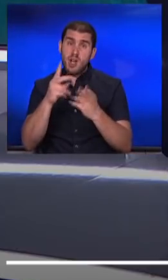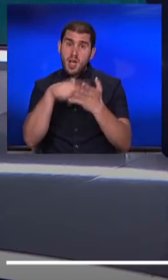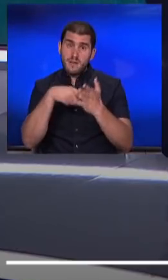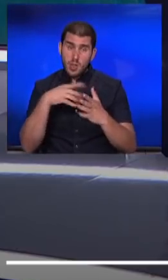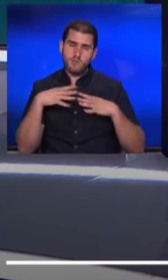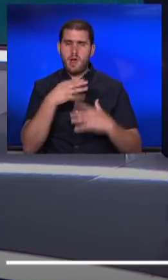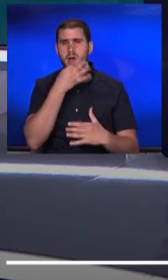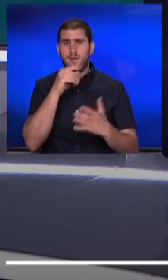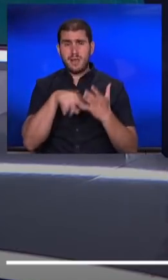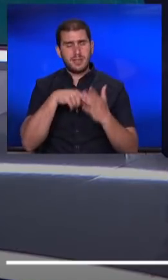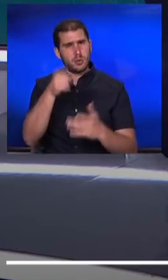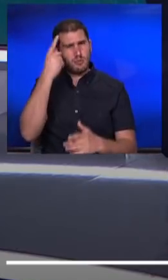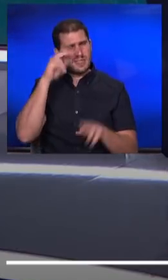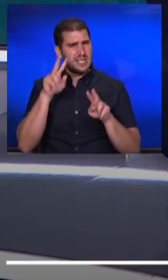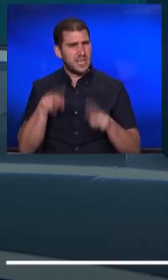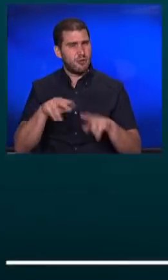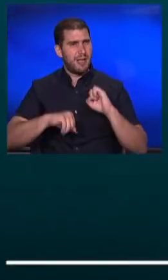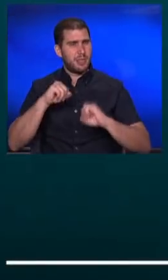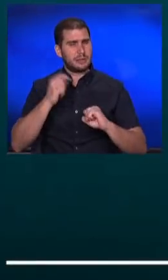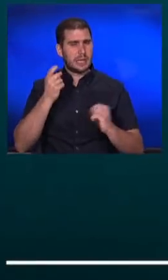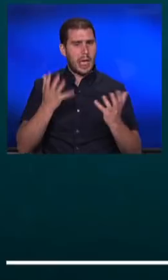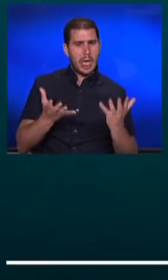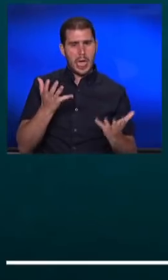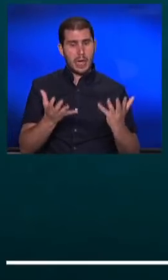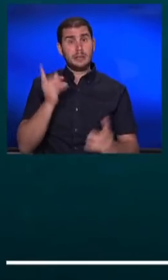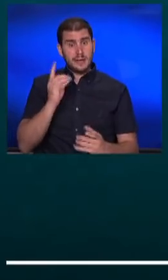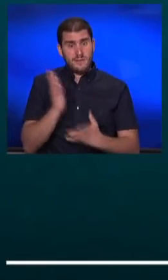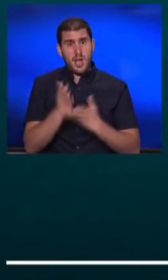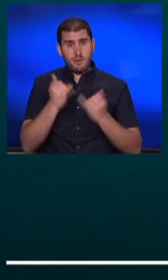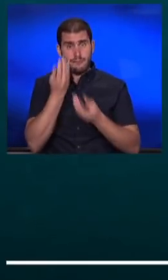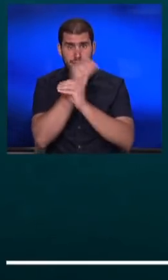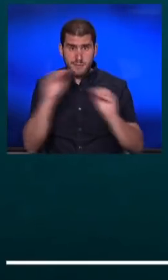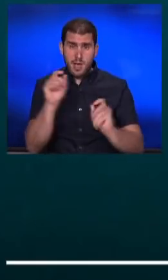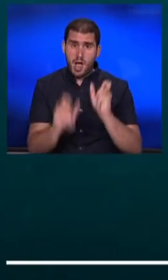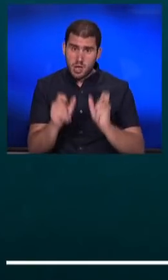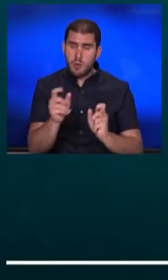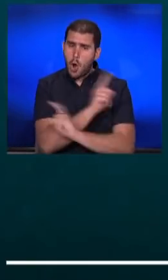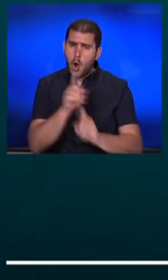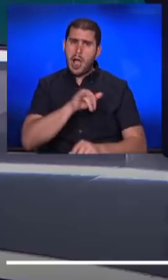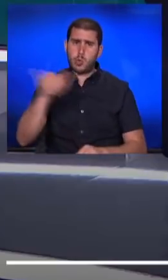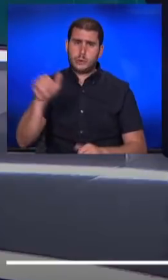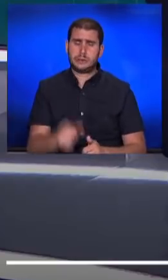אותה. אני חושבת שיש כאן אולי איזושהי התנהלות הססנית, אולי צריך כבר עכשיו להגיד לאנשים, אל תטוסו?